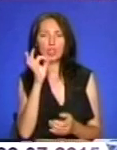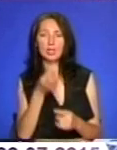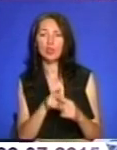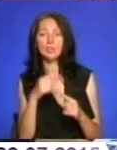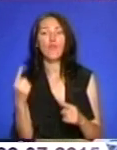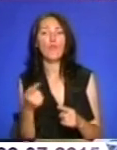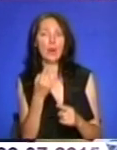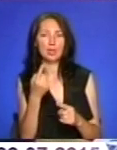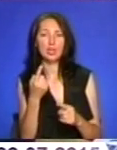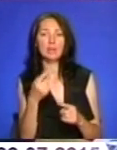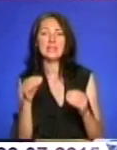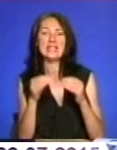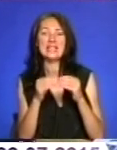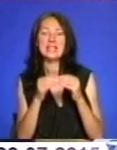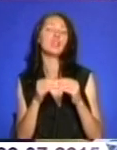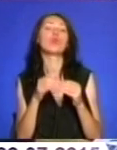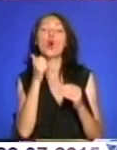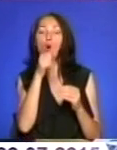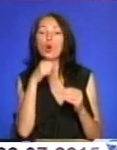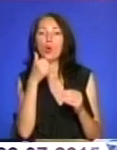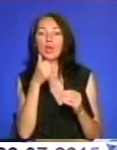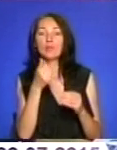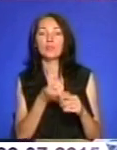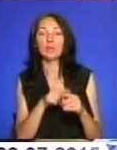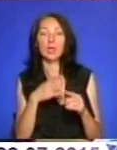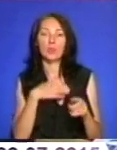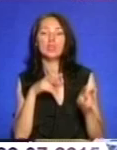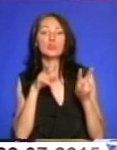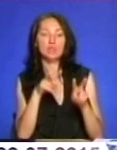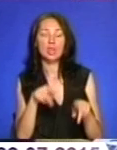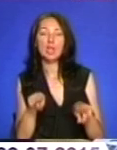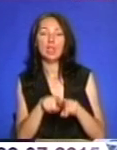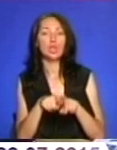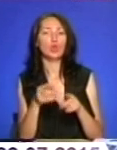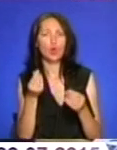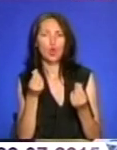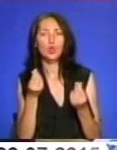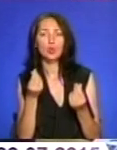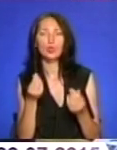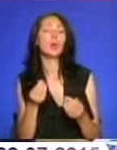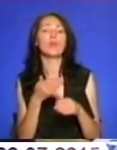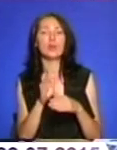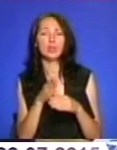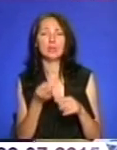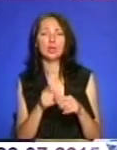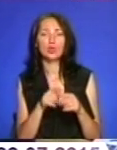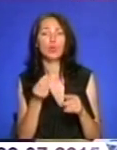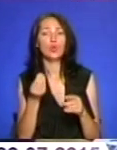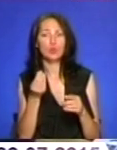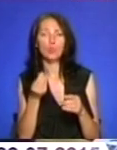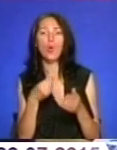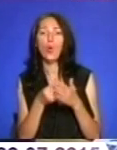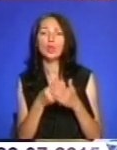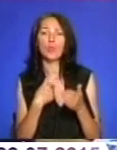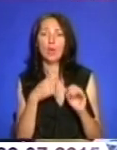вперше за десяток років, який ми спостерігали, така сума виділяється. І за цю суму коштів ми